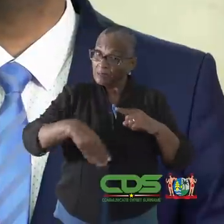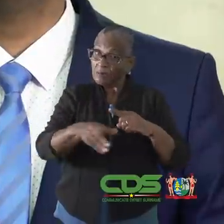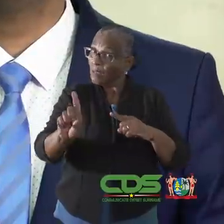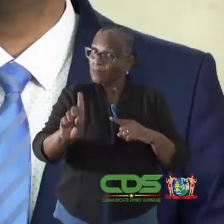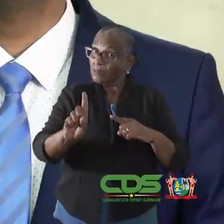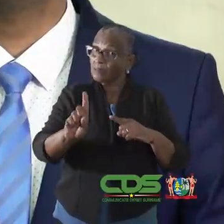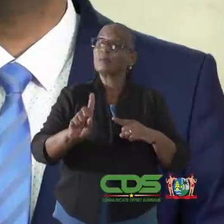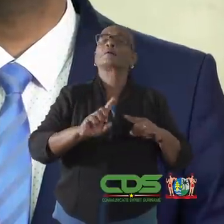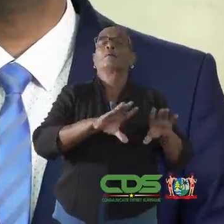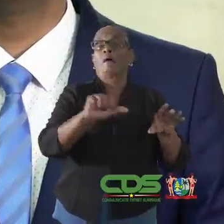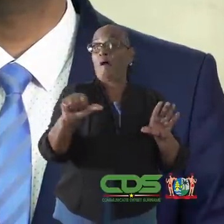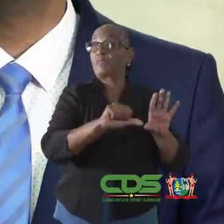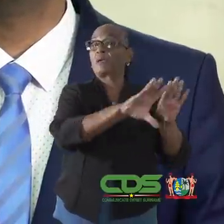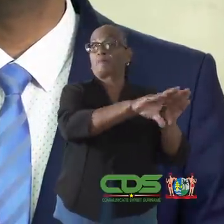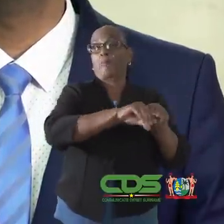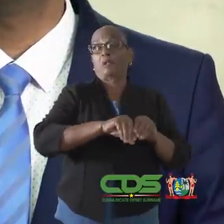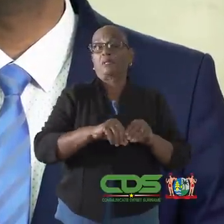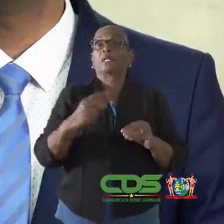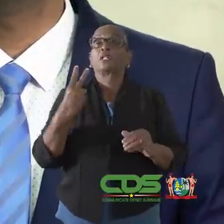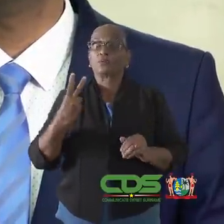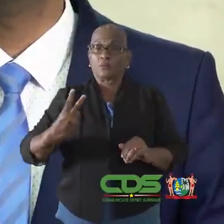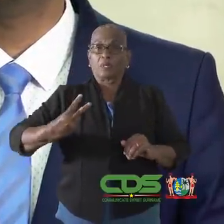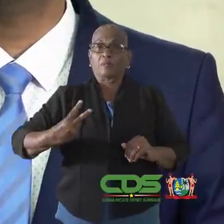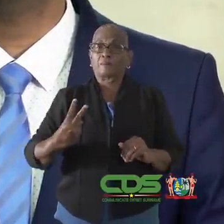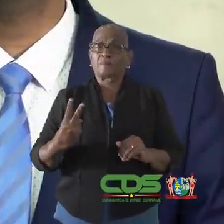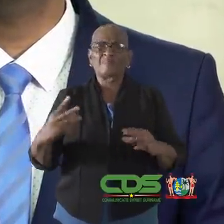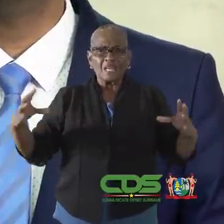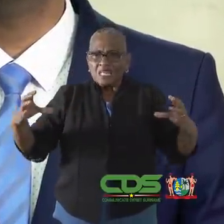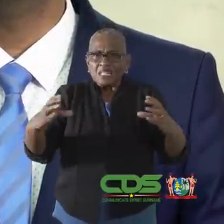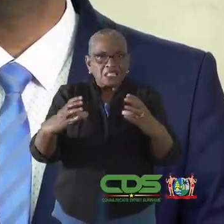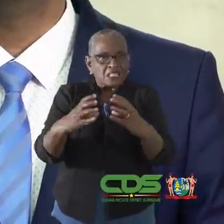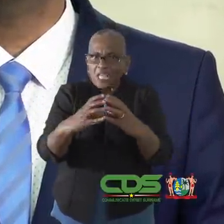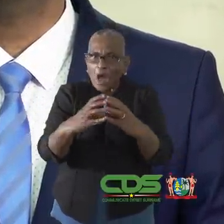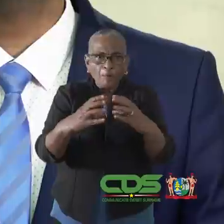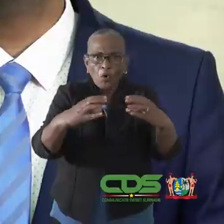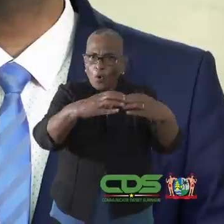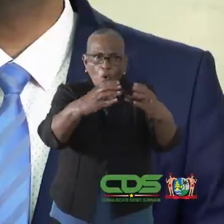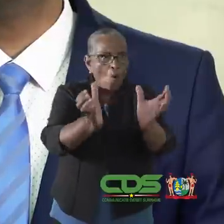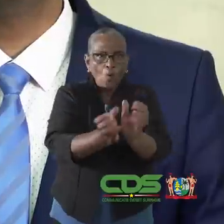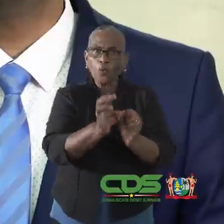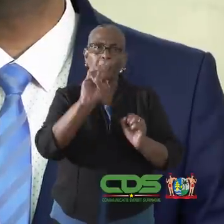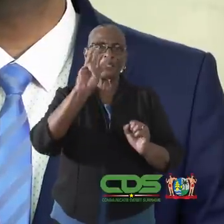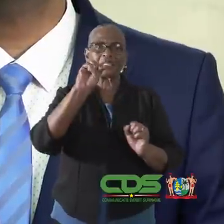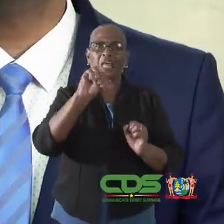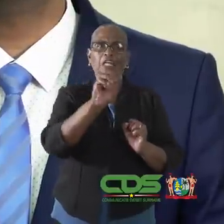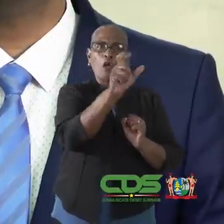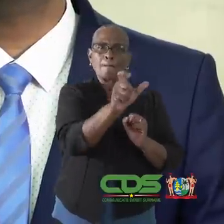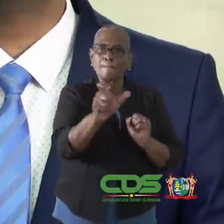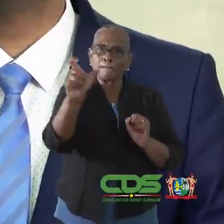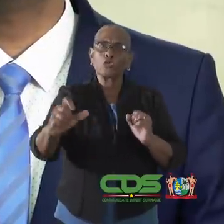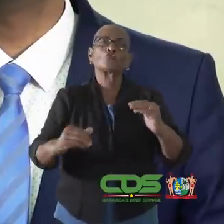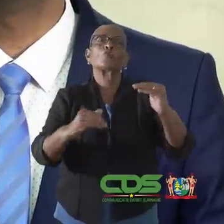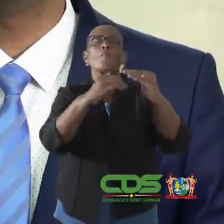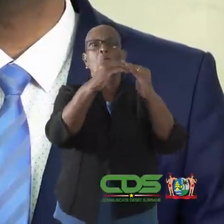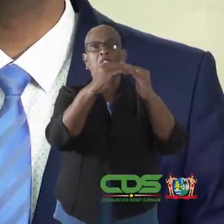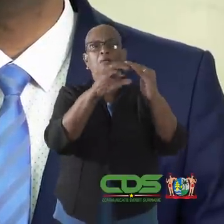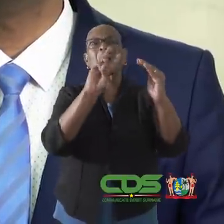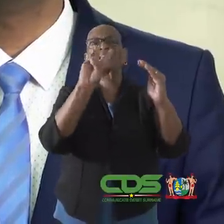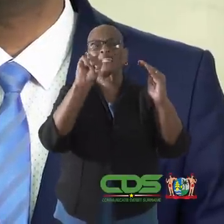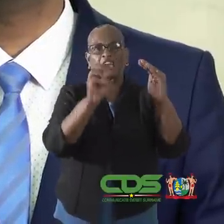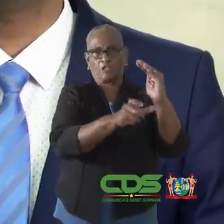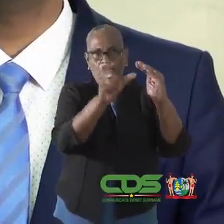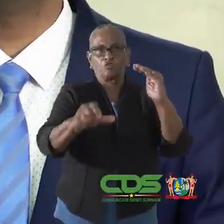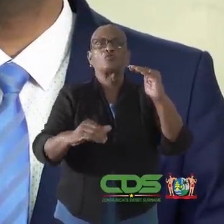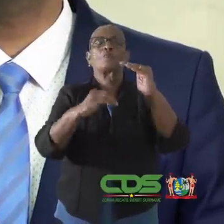uitgaansverbod gelden de volgende maatregelen. Maatregel 2. Geen samenscholing van groepen groter dan 30 personen.